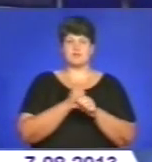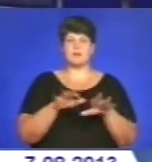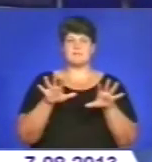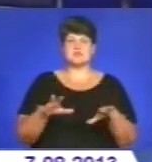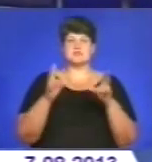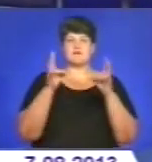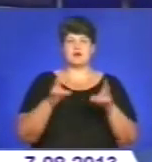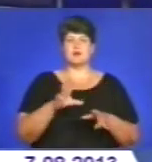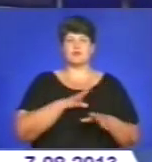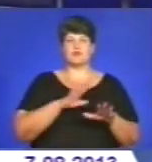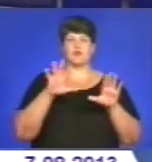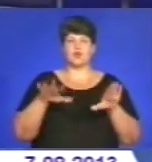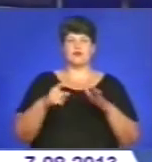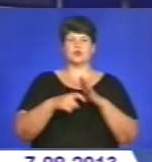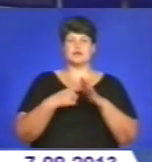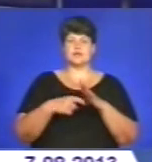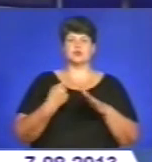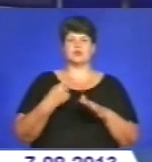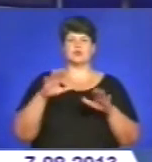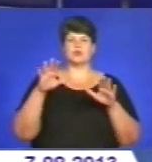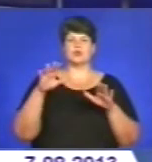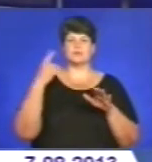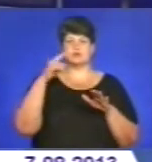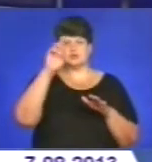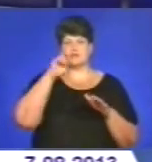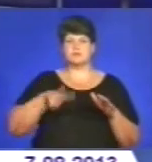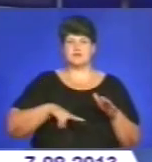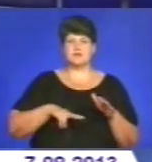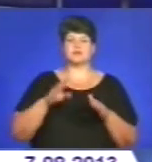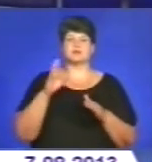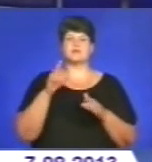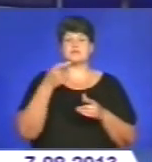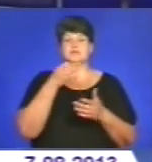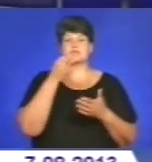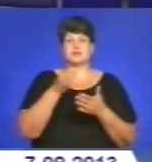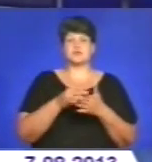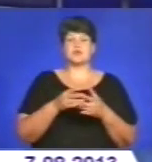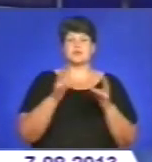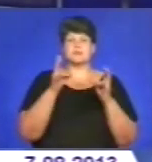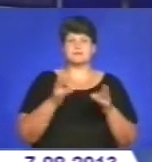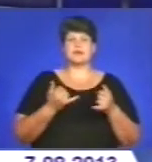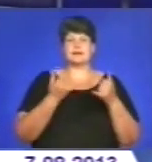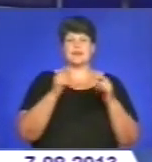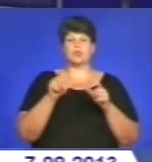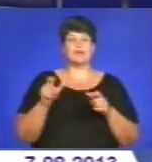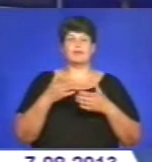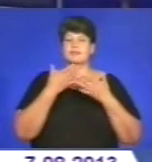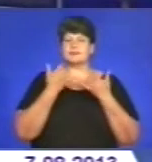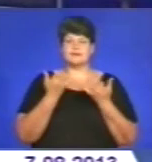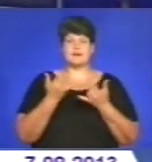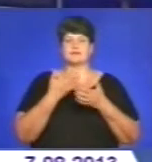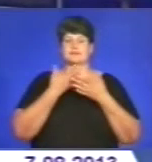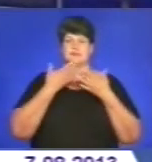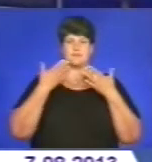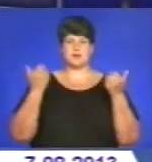голова Донецької облдержадміністрації Андрій Шишацький. Наразі, запевнив він, небезпеки для населення немає. Докладніше